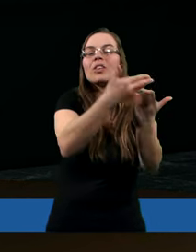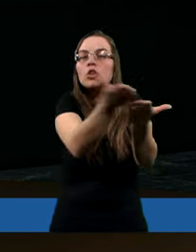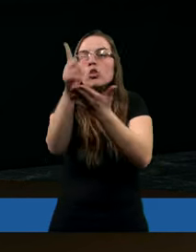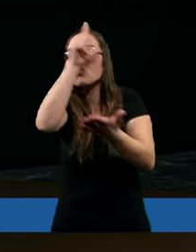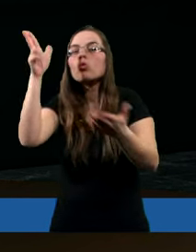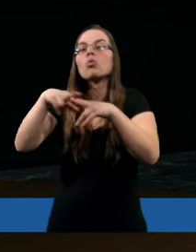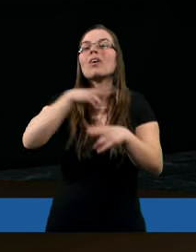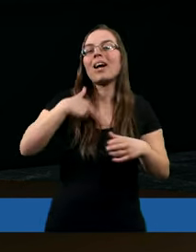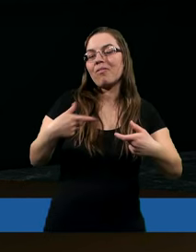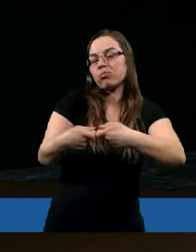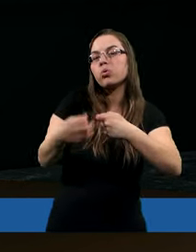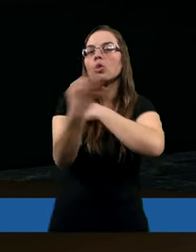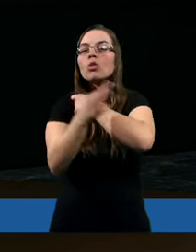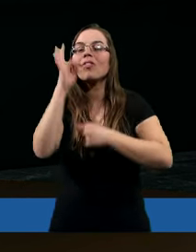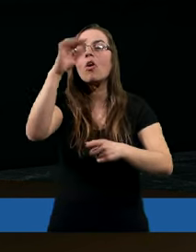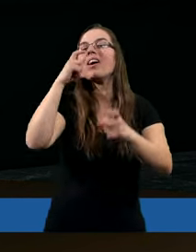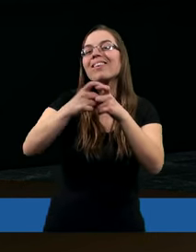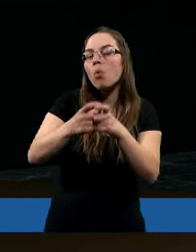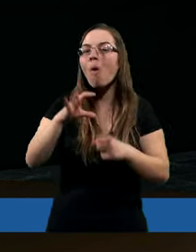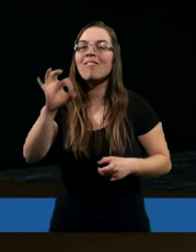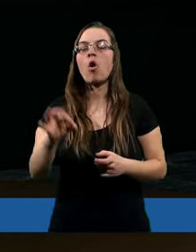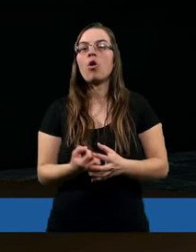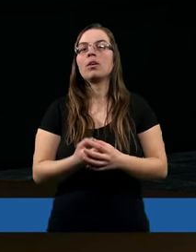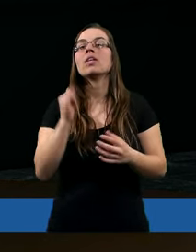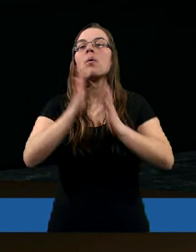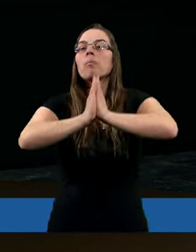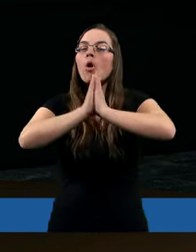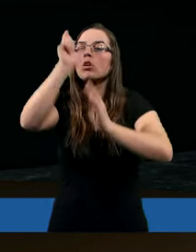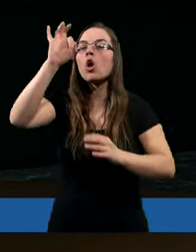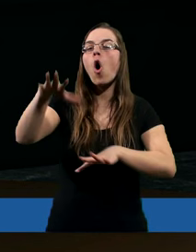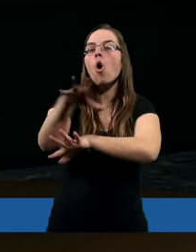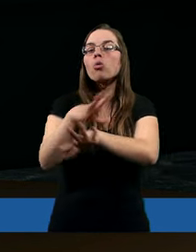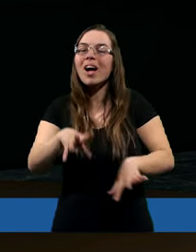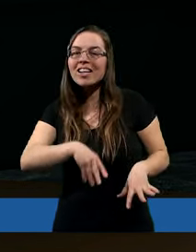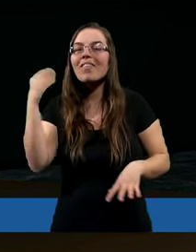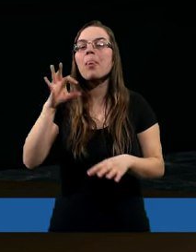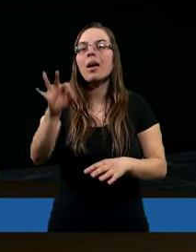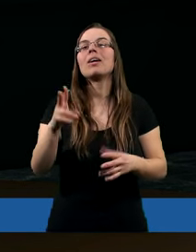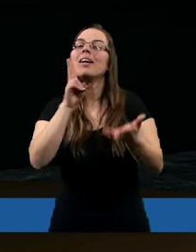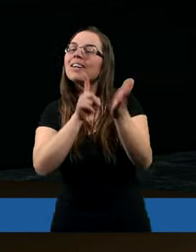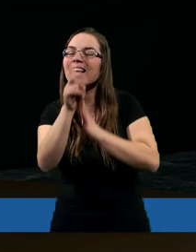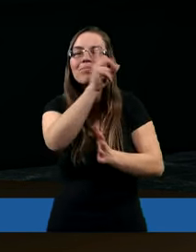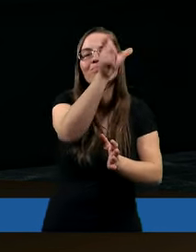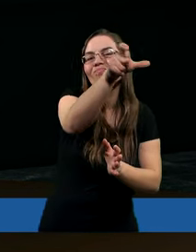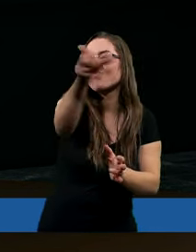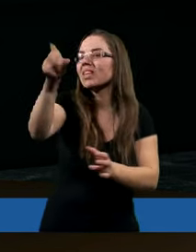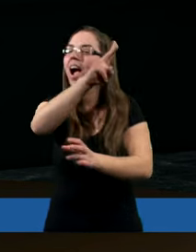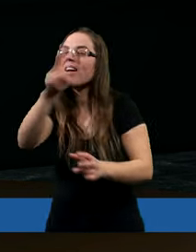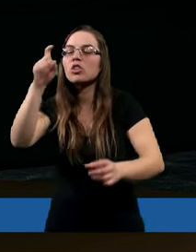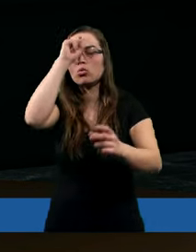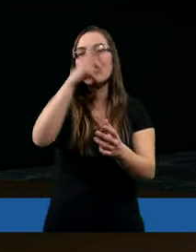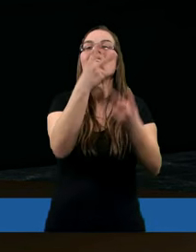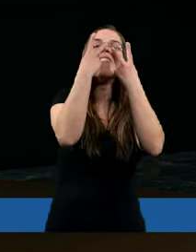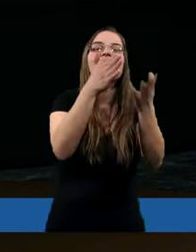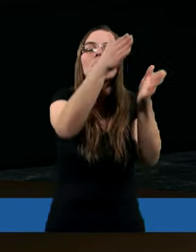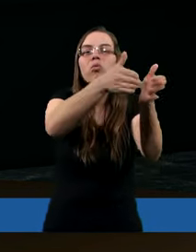którzy razem z nami studiowali Twoje słowo, Panie. Prosimy Ciebie o Ducha Świętego dla każdego z nas, dla